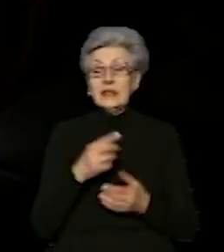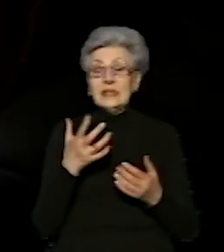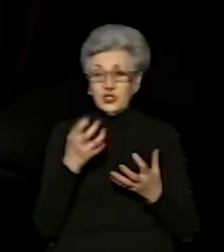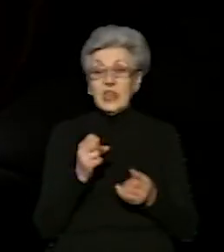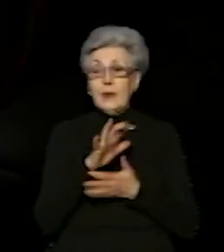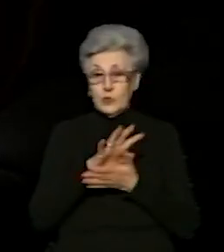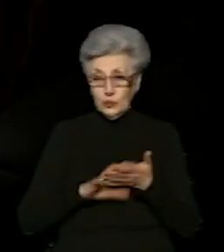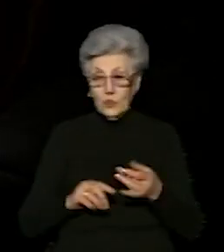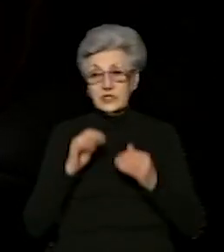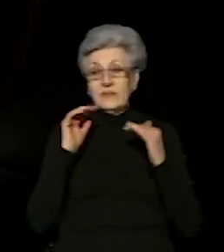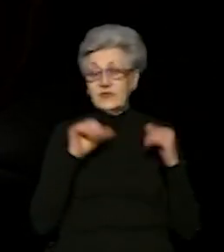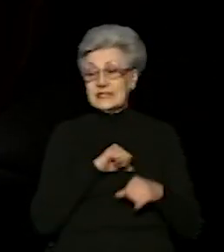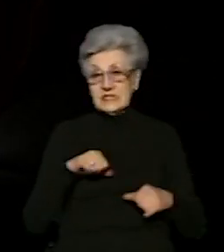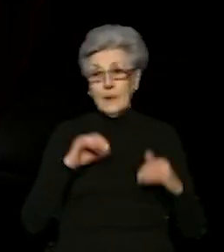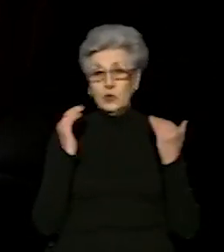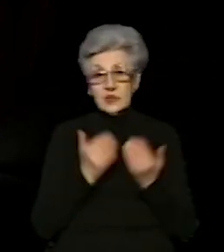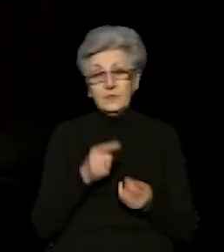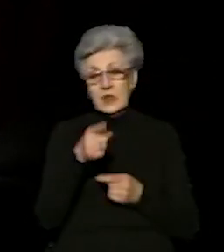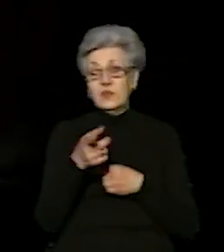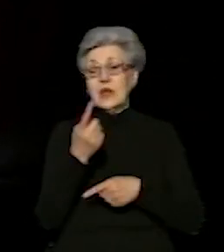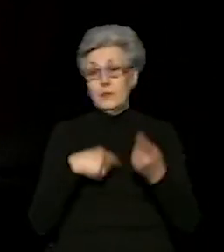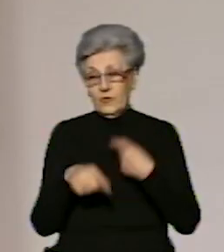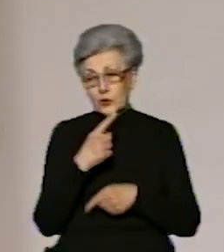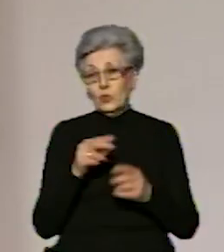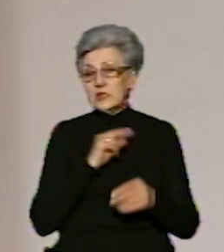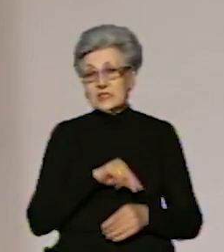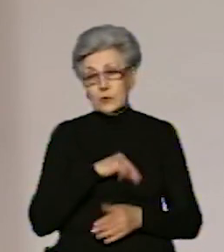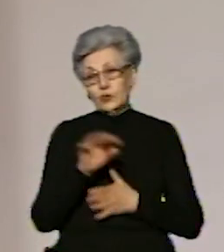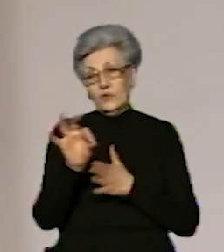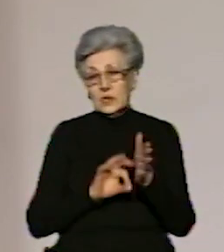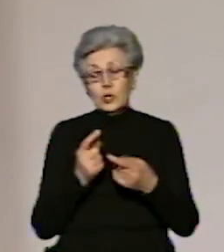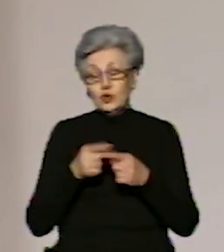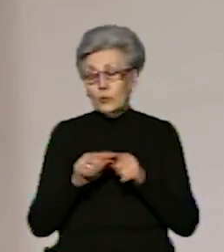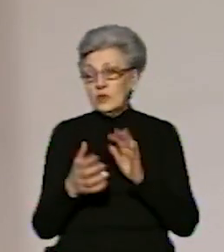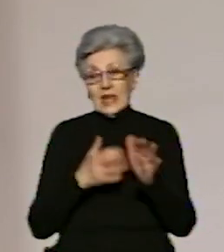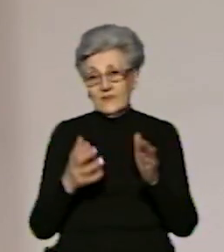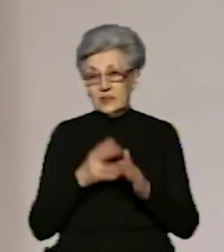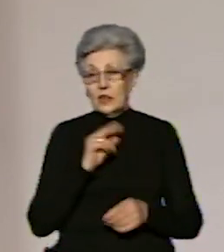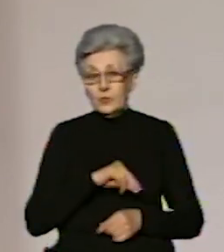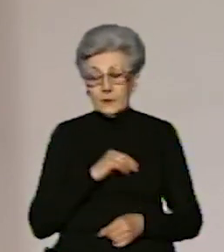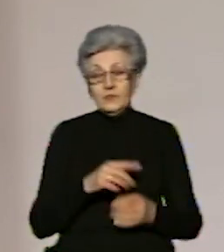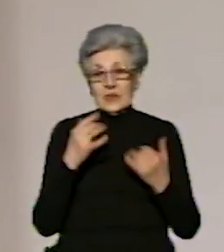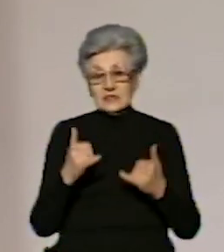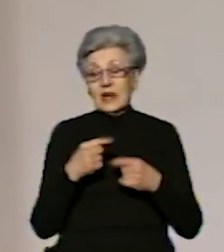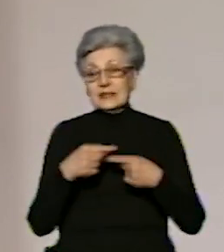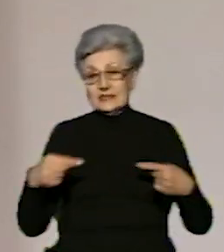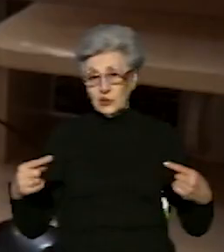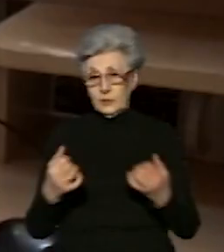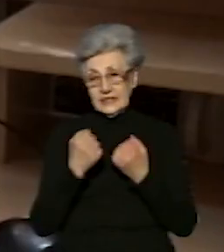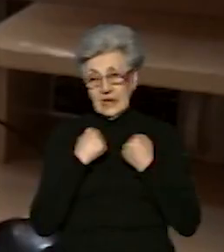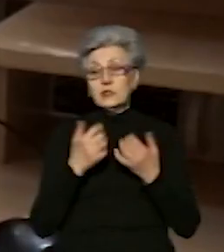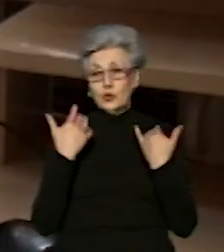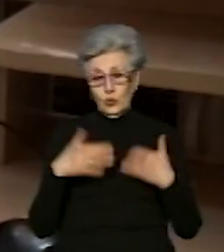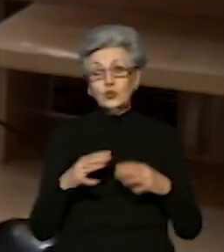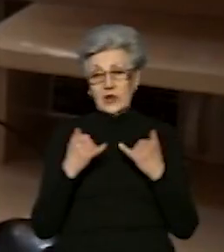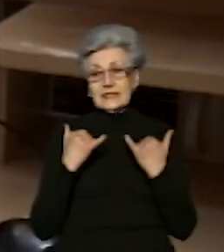Однак жінка одразу повернулася на роботу, де не вистачало співробітників, які почергово хворіли. Каже, зараз засобами захисту забезпечені. Ілона